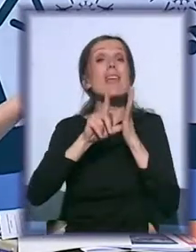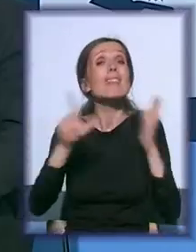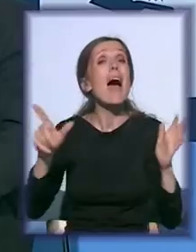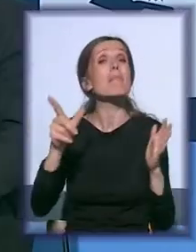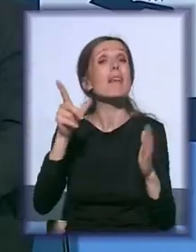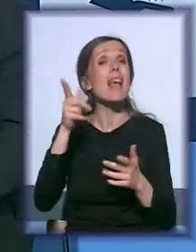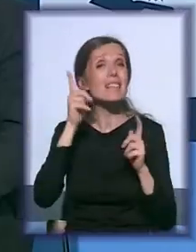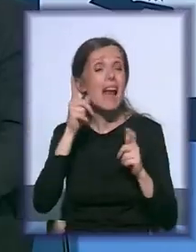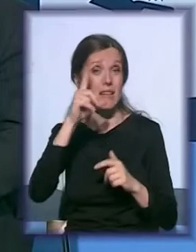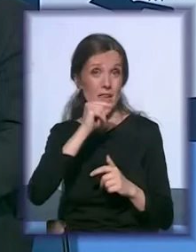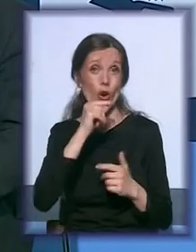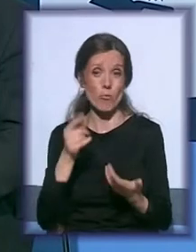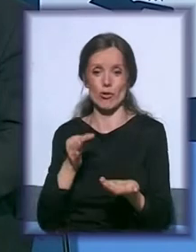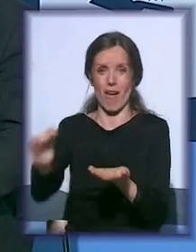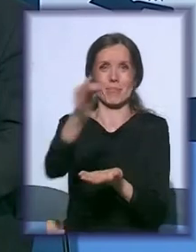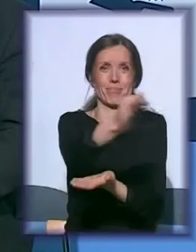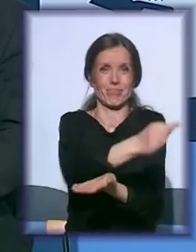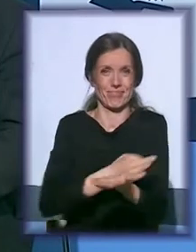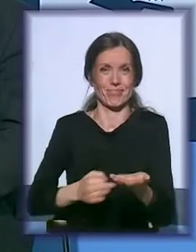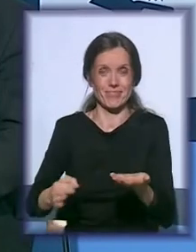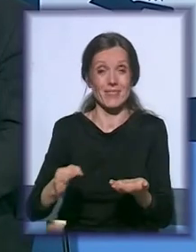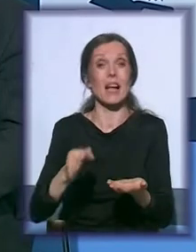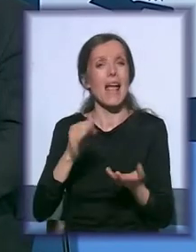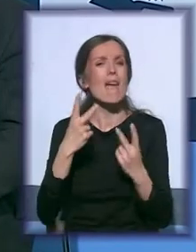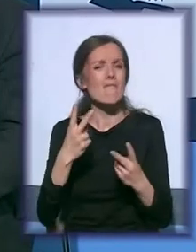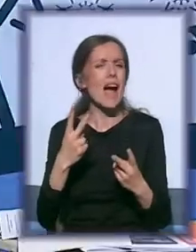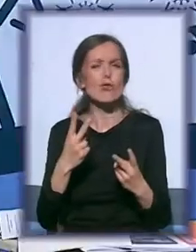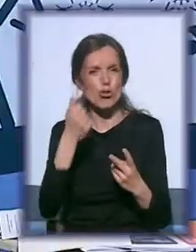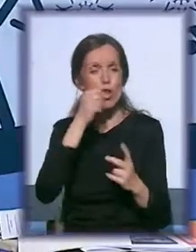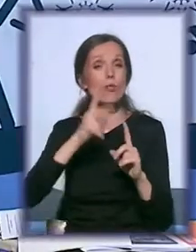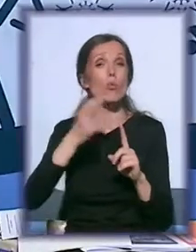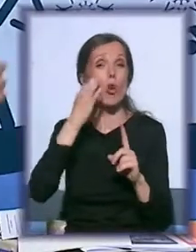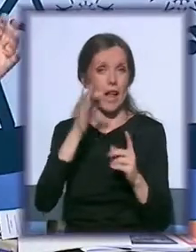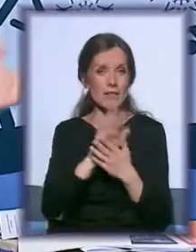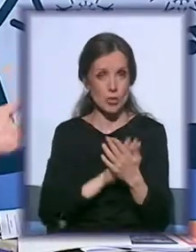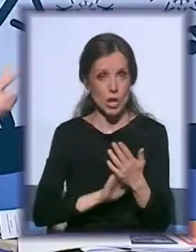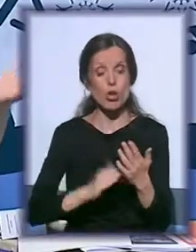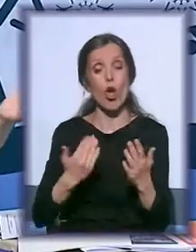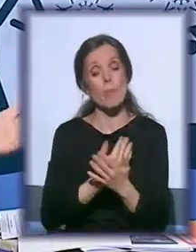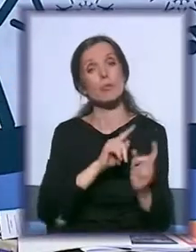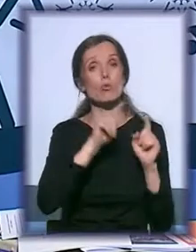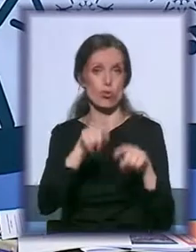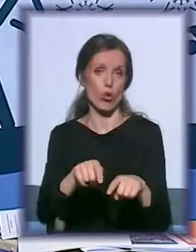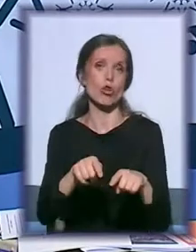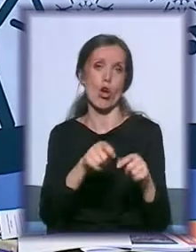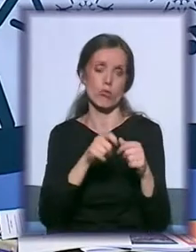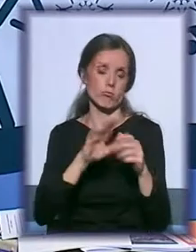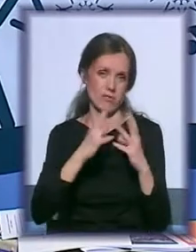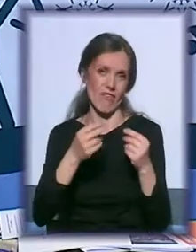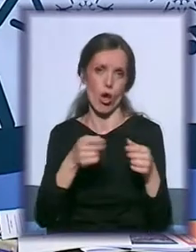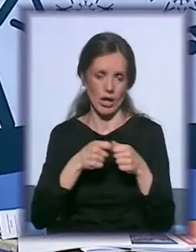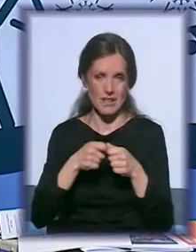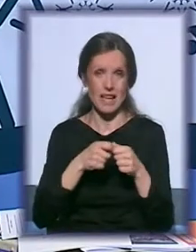je. I ono što je bitno, što smo drugog dana započeli, opet su došli sve organizacije koje ko mogu da stigne od 9. jutru